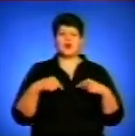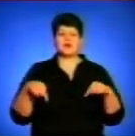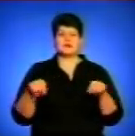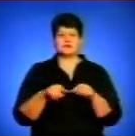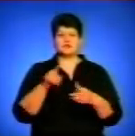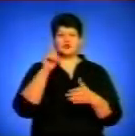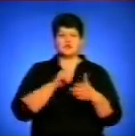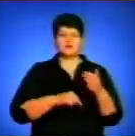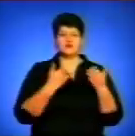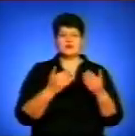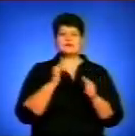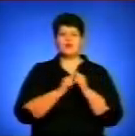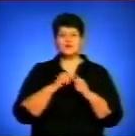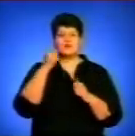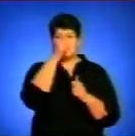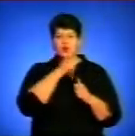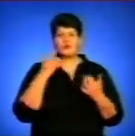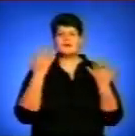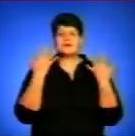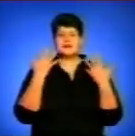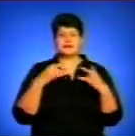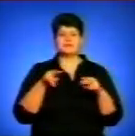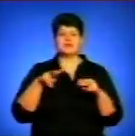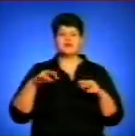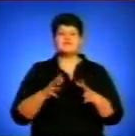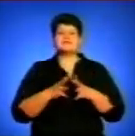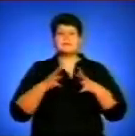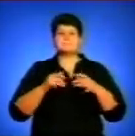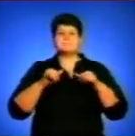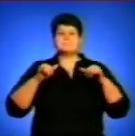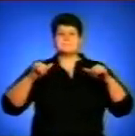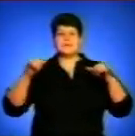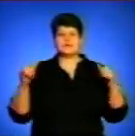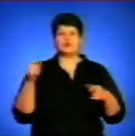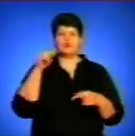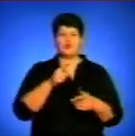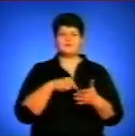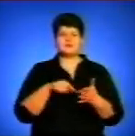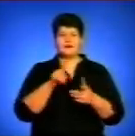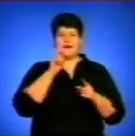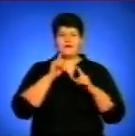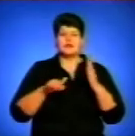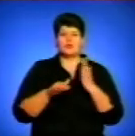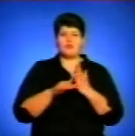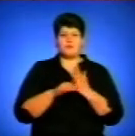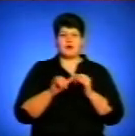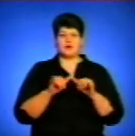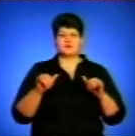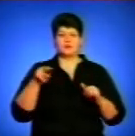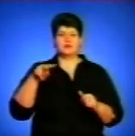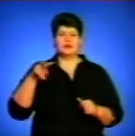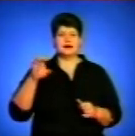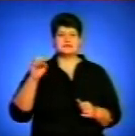І з кожним роком кількість пластунів в Тернополі збільшується. Власне, саме тому міська рада завжди допомагає, підтримує росток пласту. Пласт